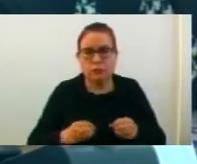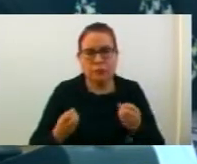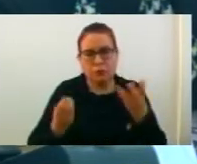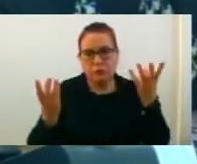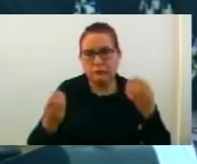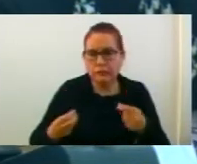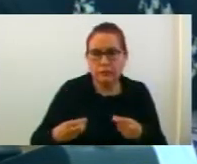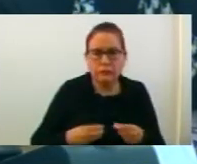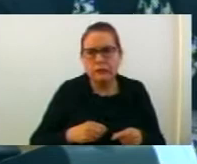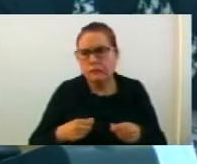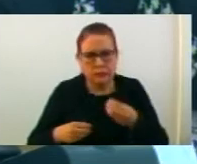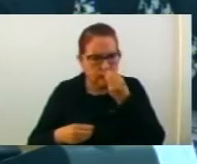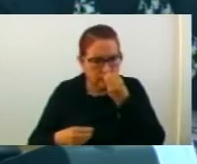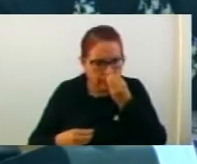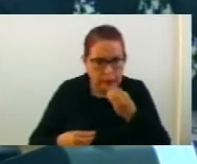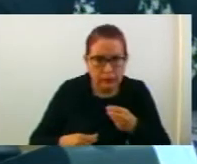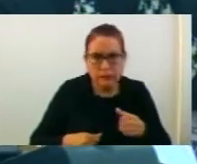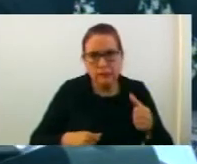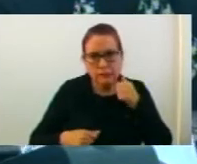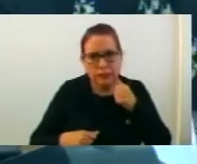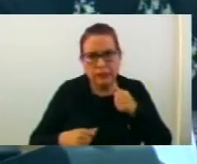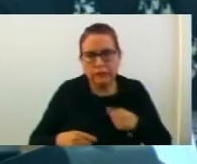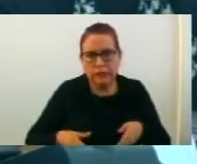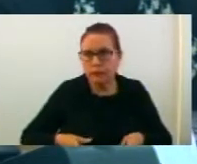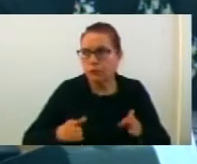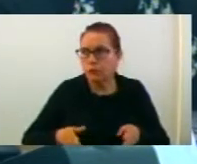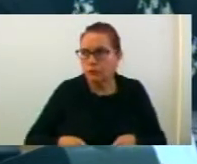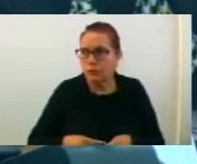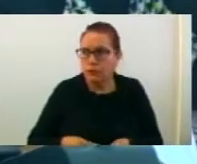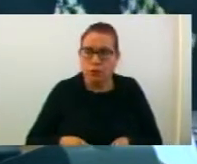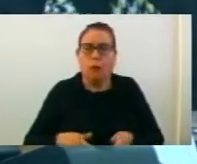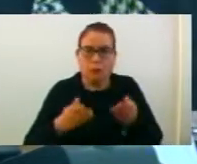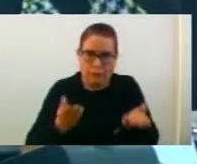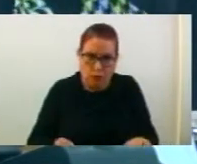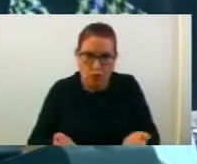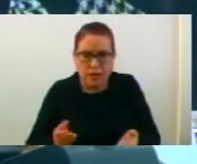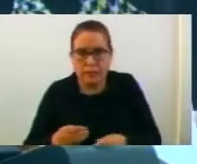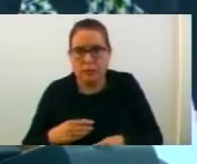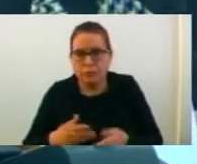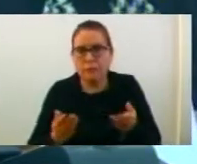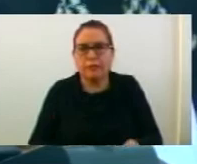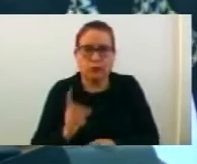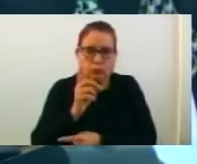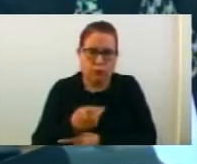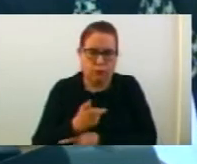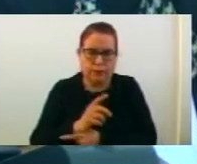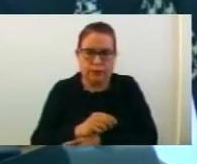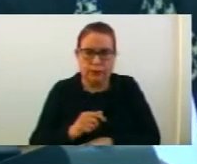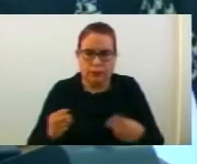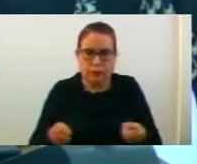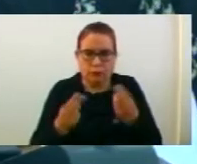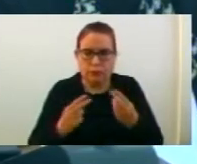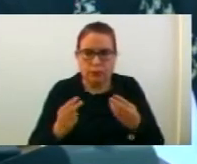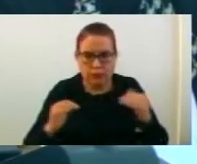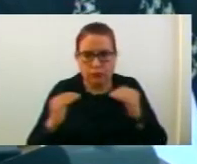растения и со уредни системи за одржување. Произнесувајки се по ова предлог одлука, комисијата